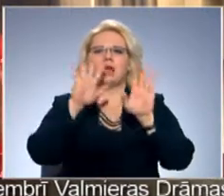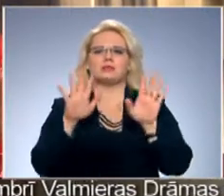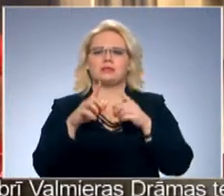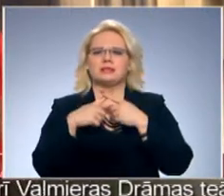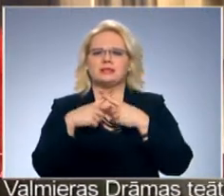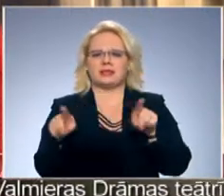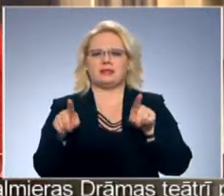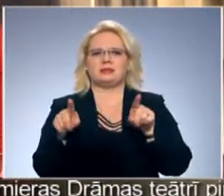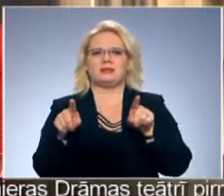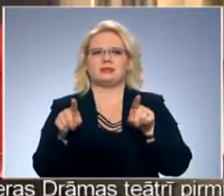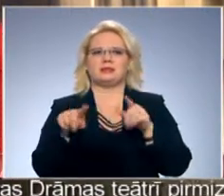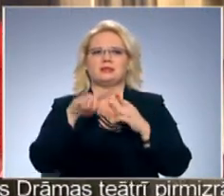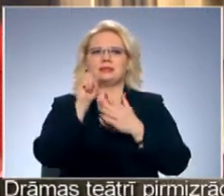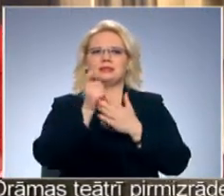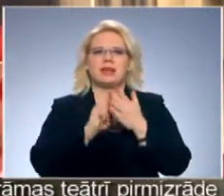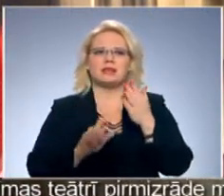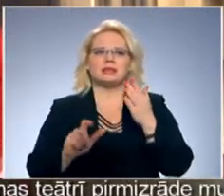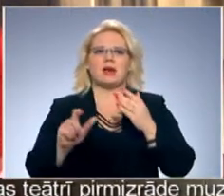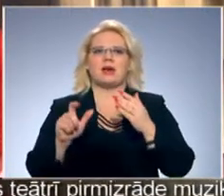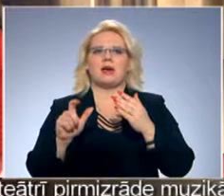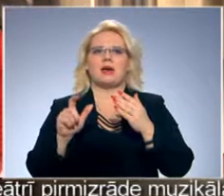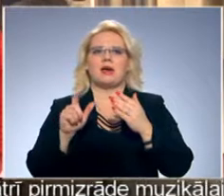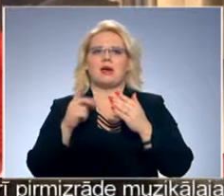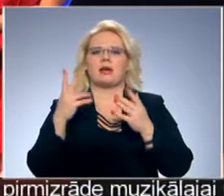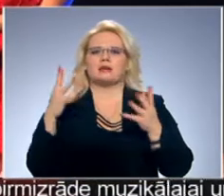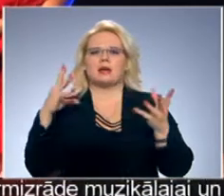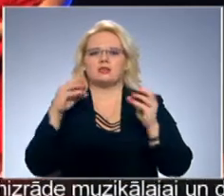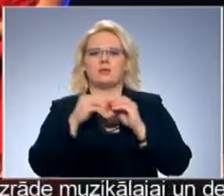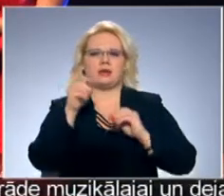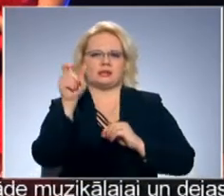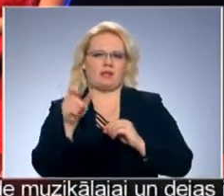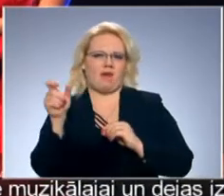citas dziesmas rezonē ar cilvēkiem.